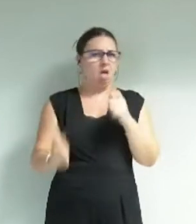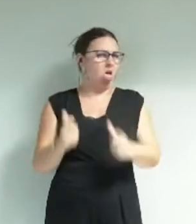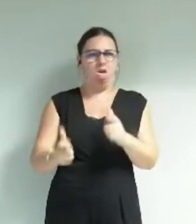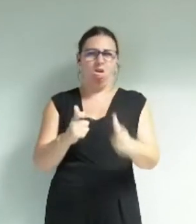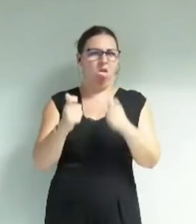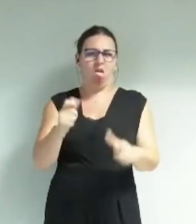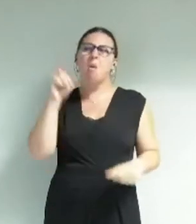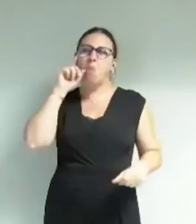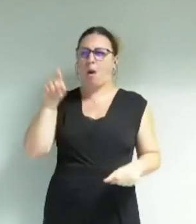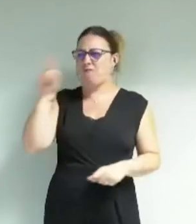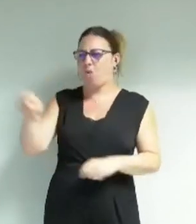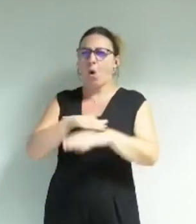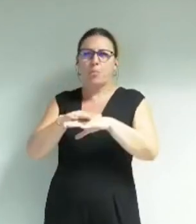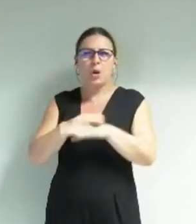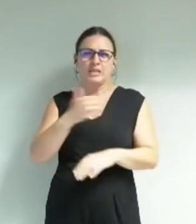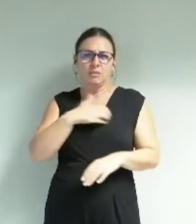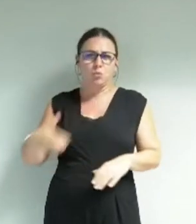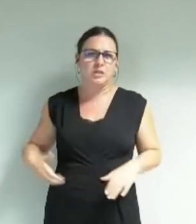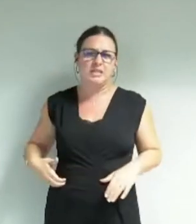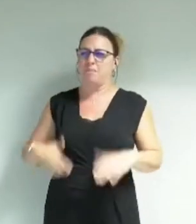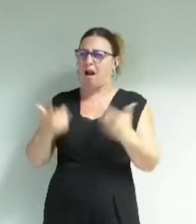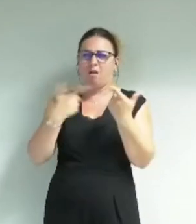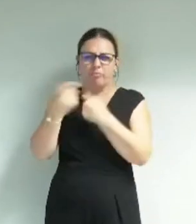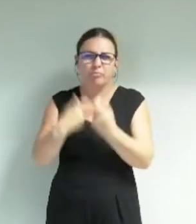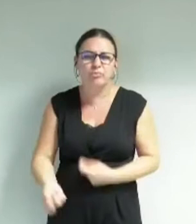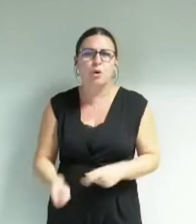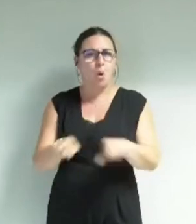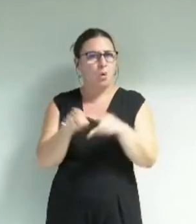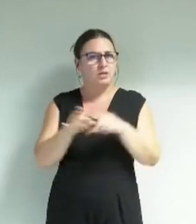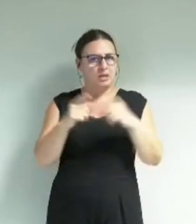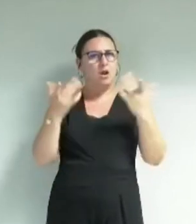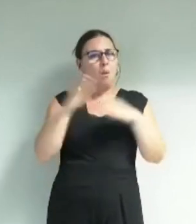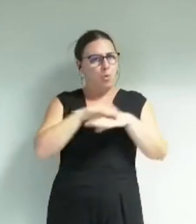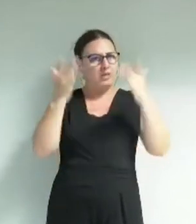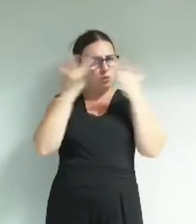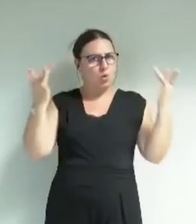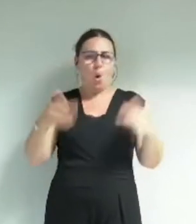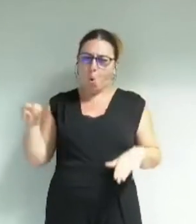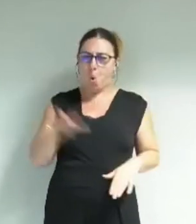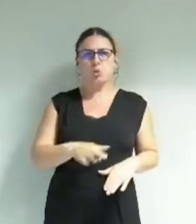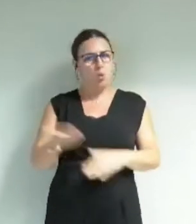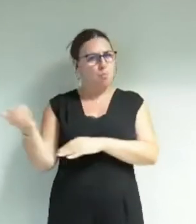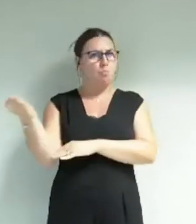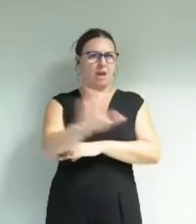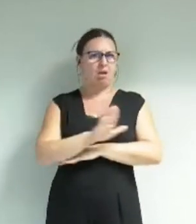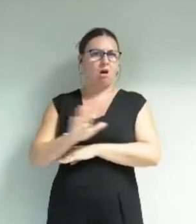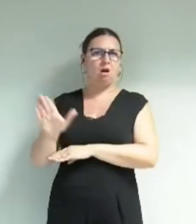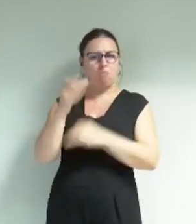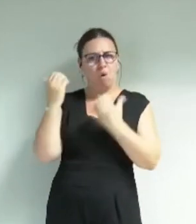victimes de votre politique publique municipale. Une véritable politique culturelle doit à nouveau être proposée aux grenoblois.